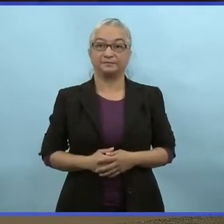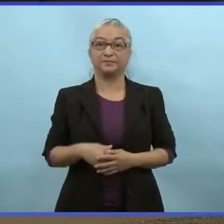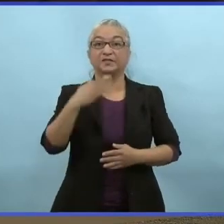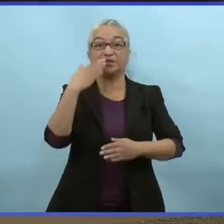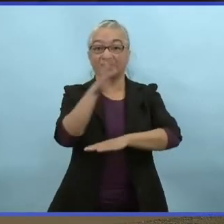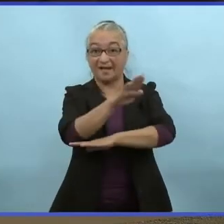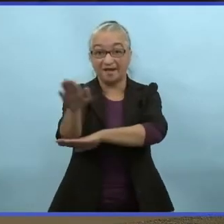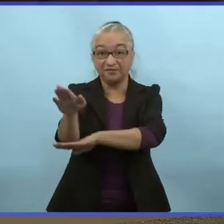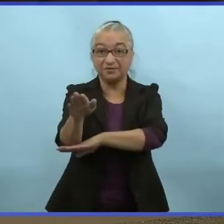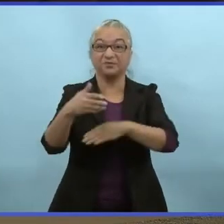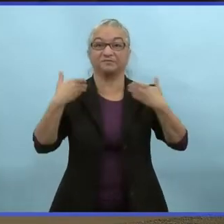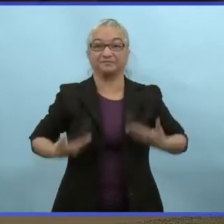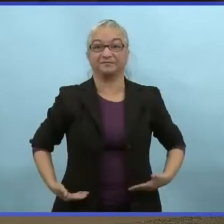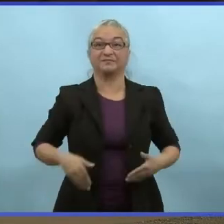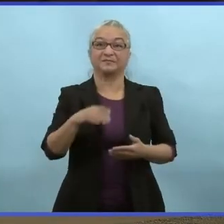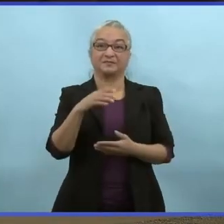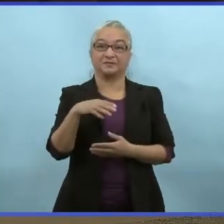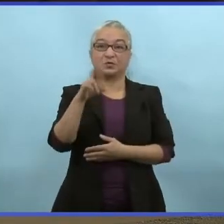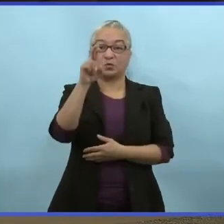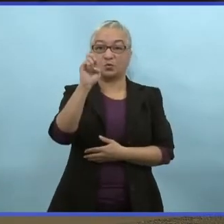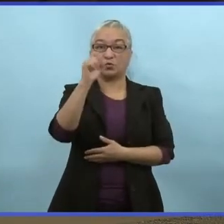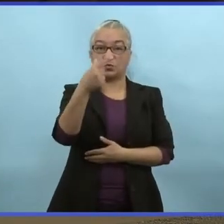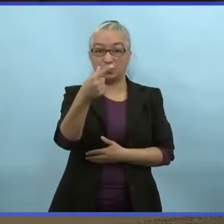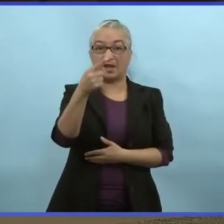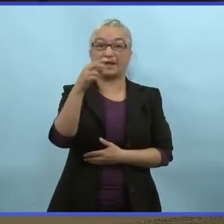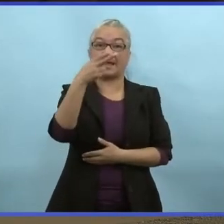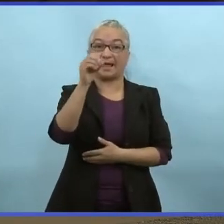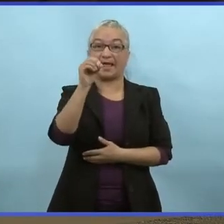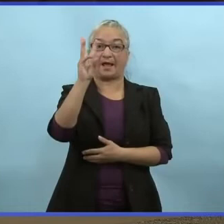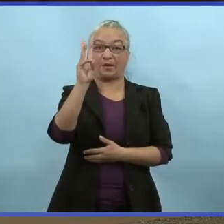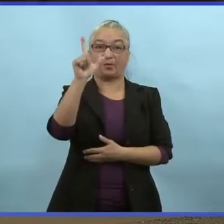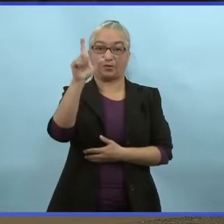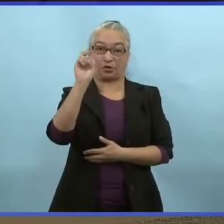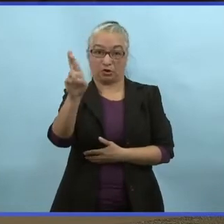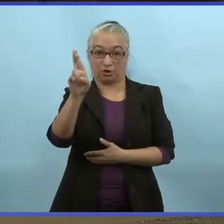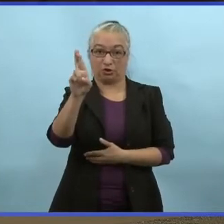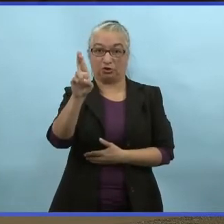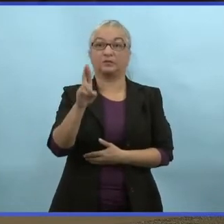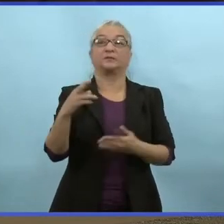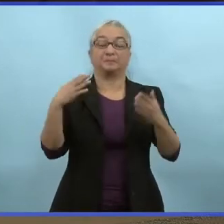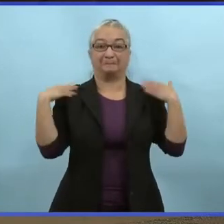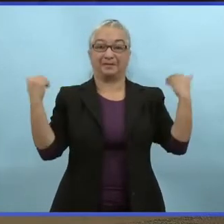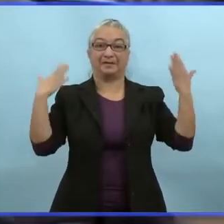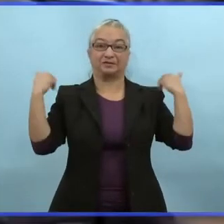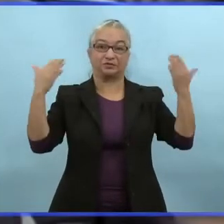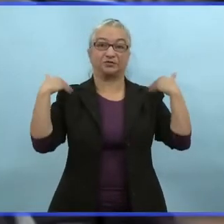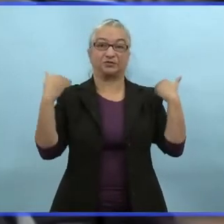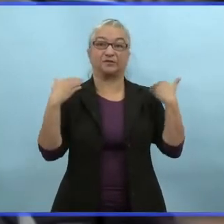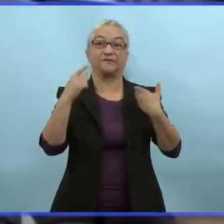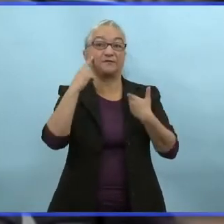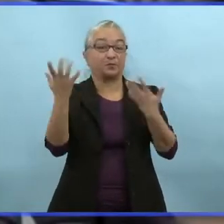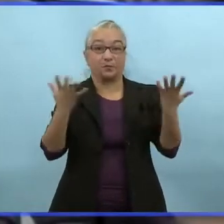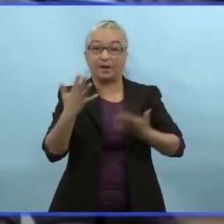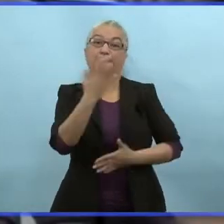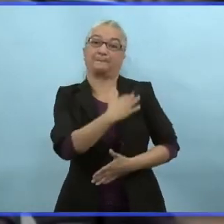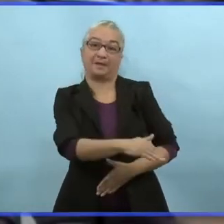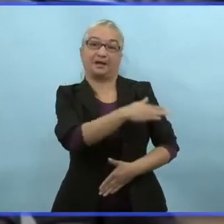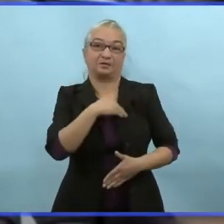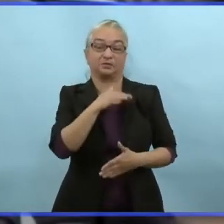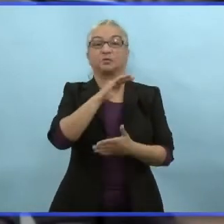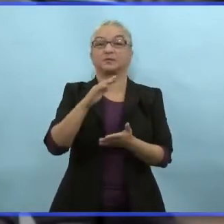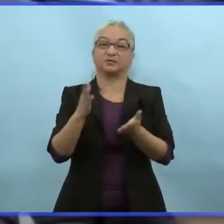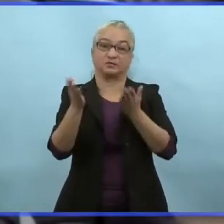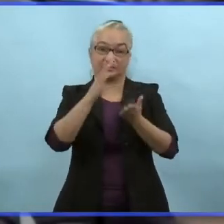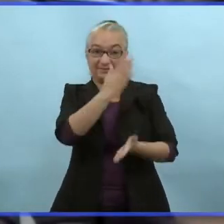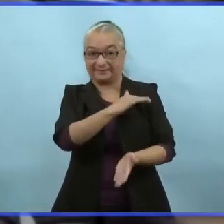Bonjour, je suis Reg Elwar, ministre des services centraux pour le Manitoba. Je vous rejoins